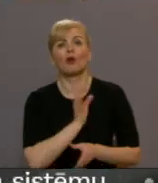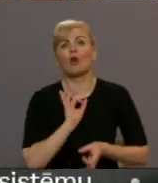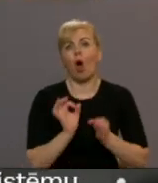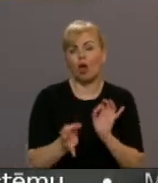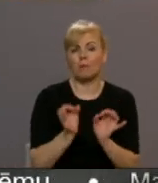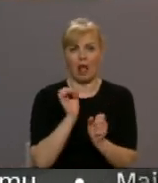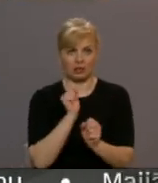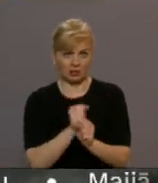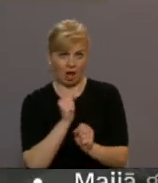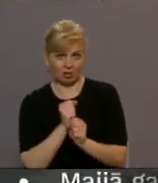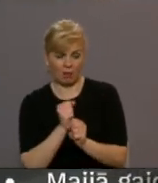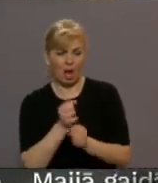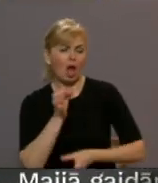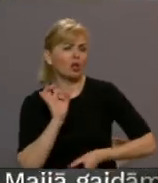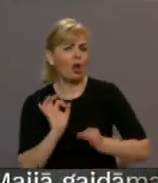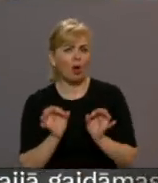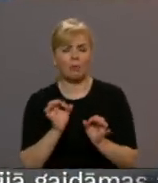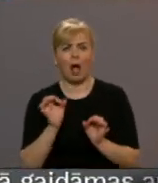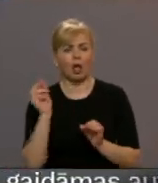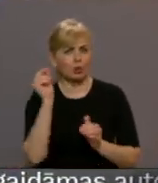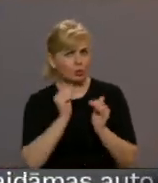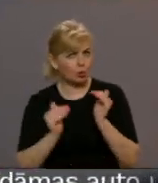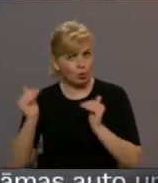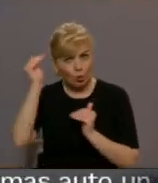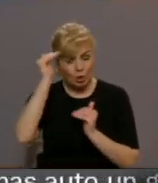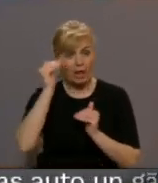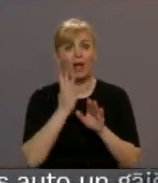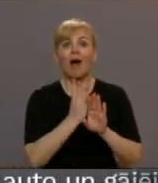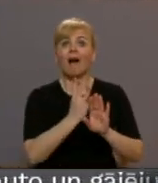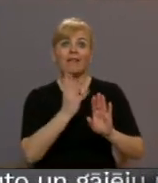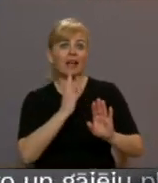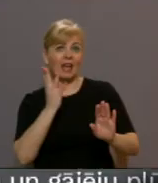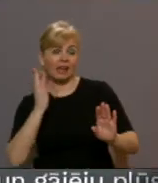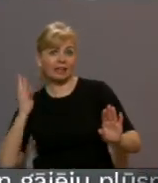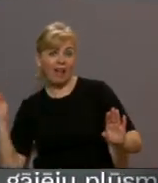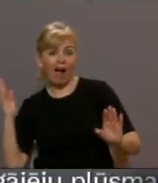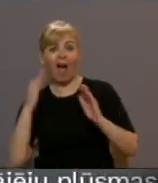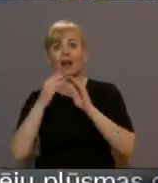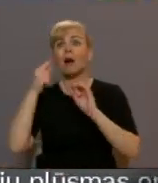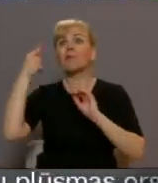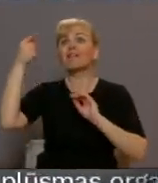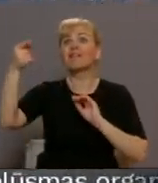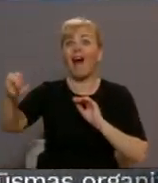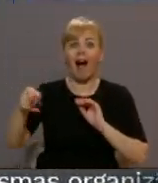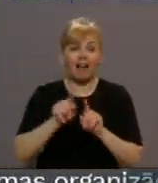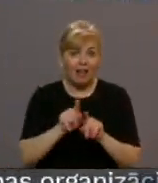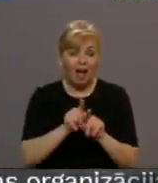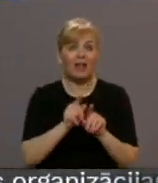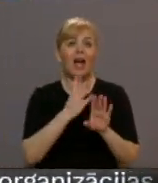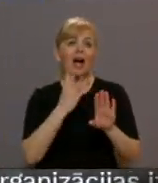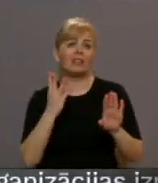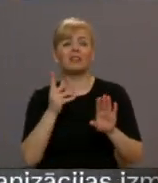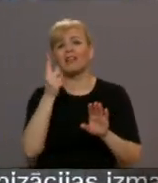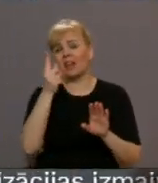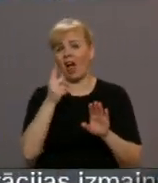strādāt, normāli studēt. Lai gan rinda stiepjās līdz ēkas tālākajam galam, rindā jāpavada vien ap